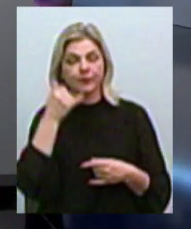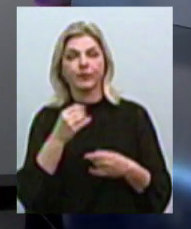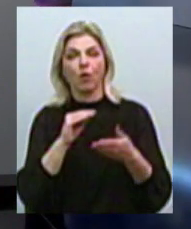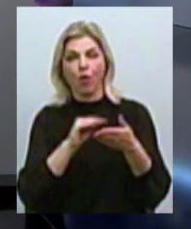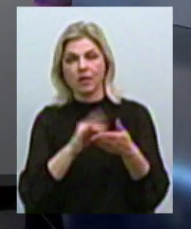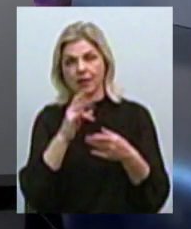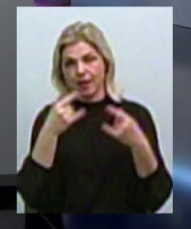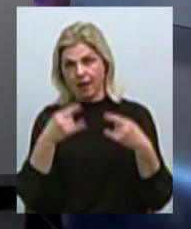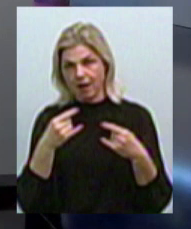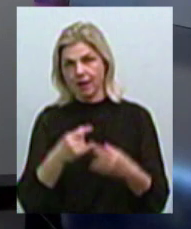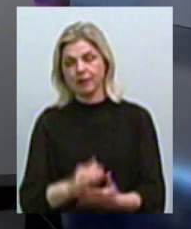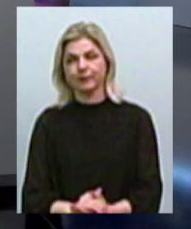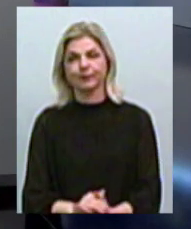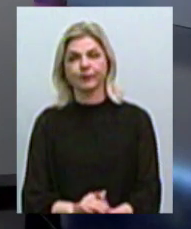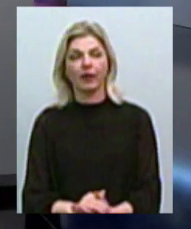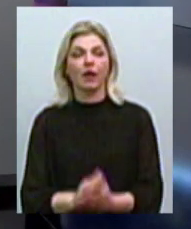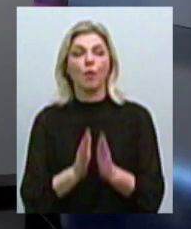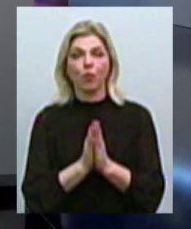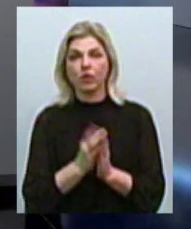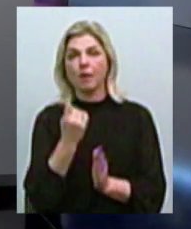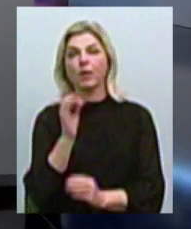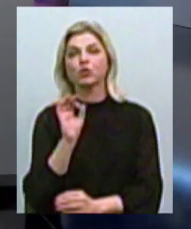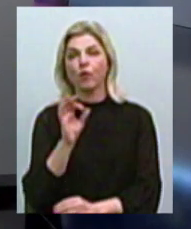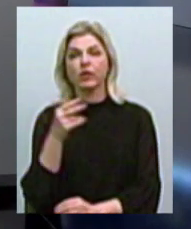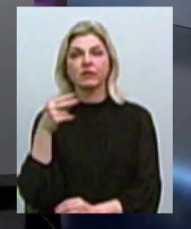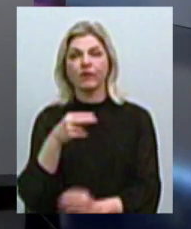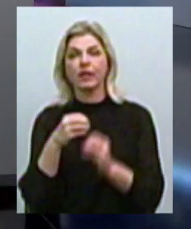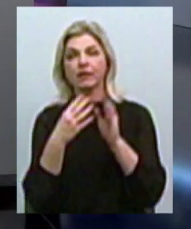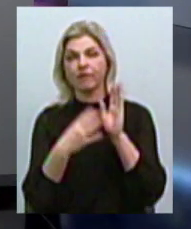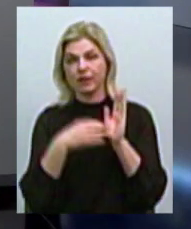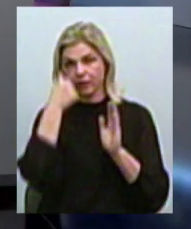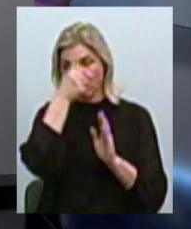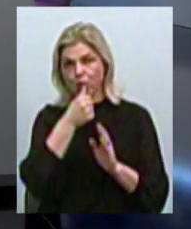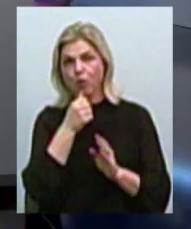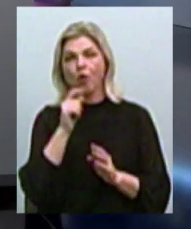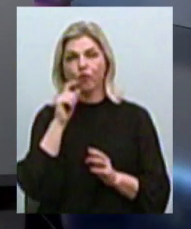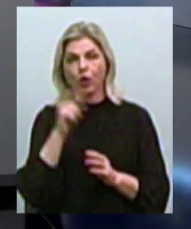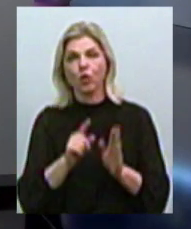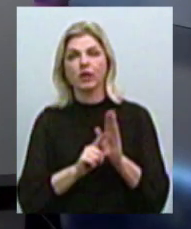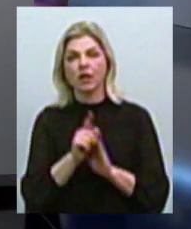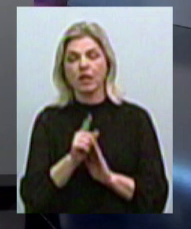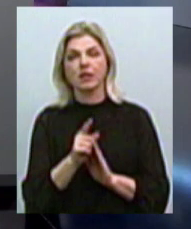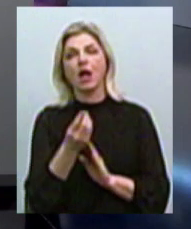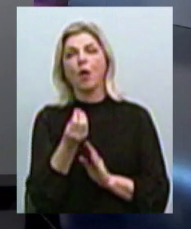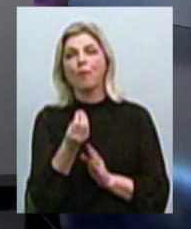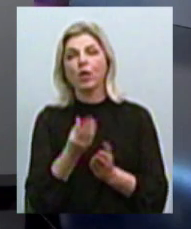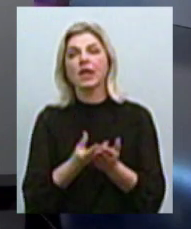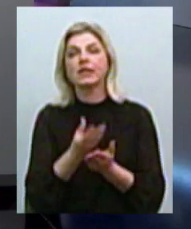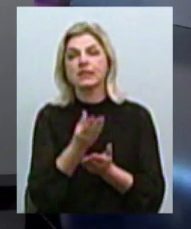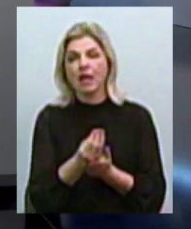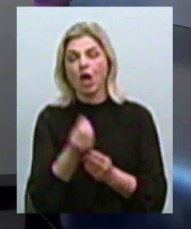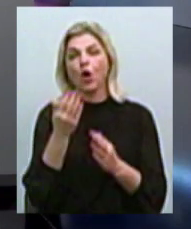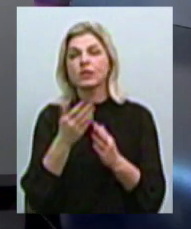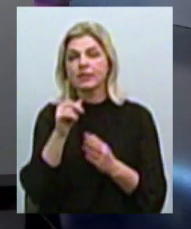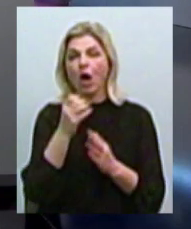33. Будь ласка, з 1 жовтня 2019 року в Україні стартувала монетизація пільг на оплату